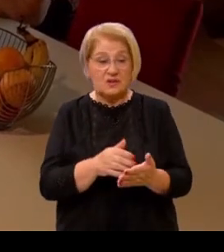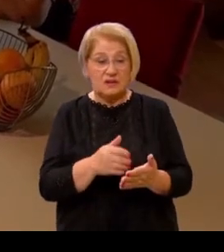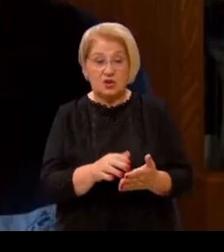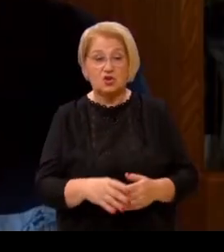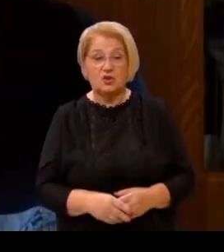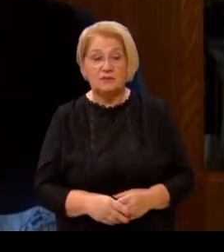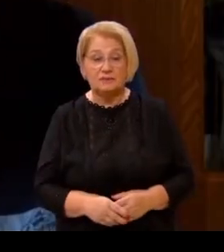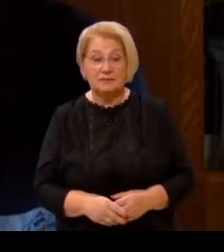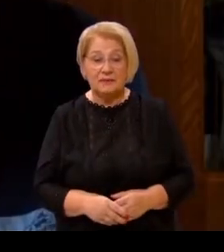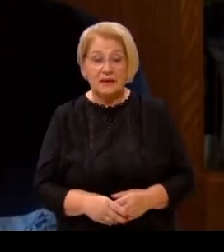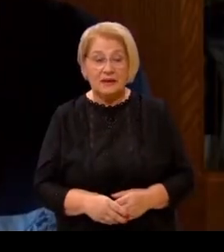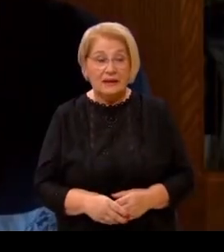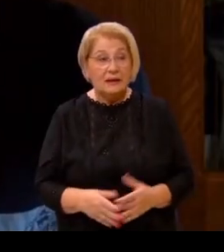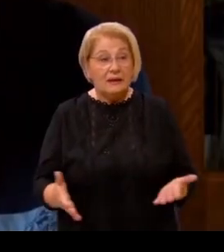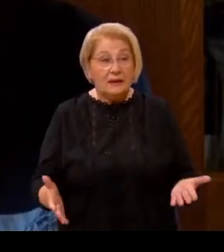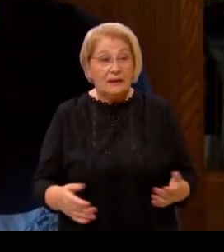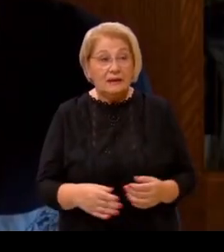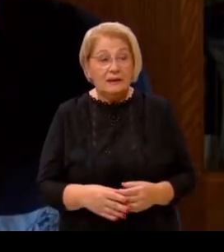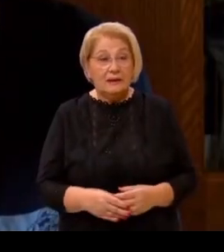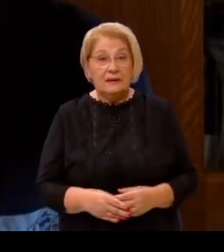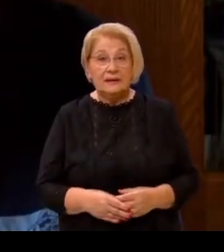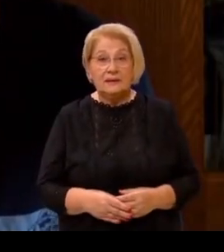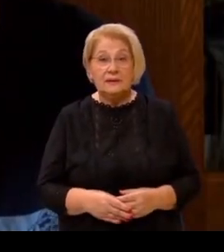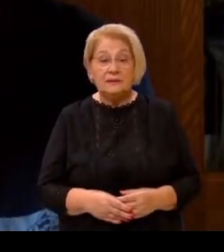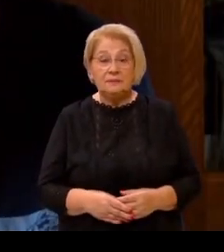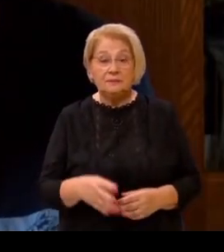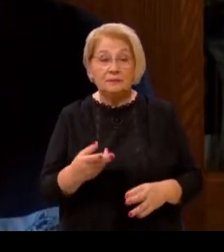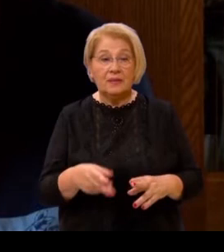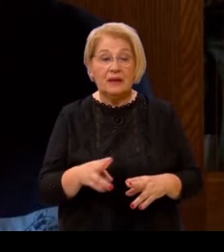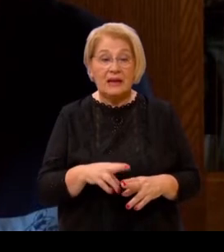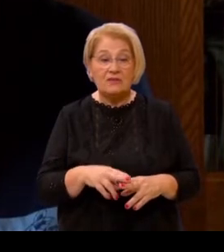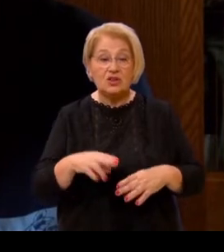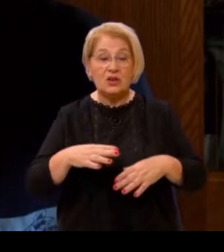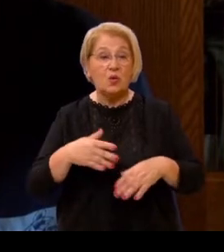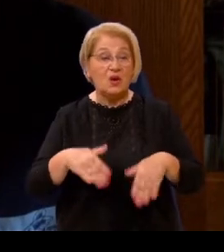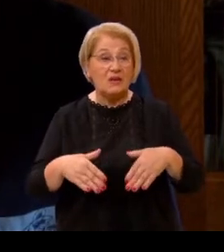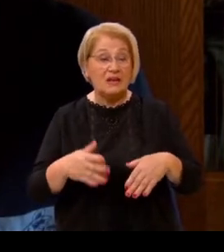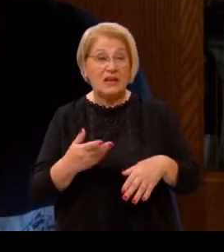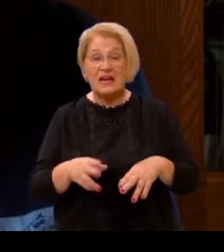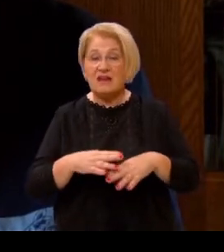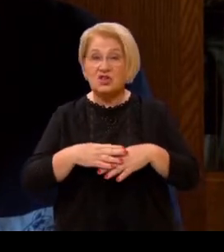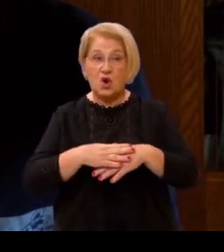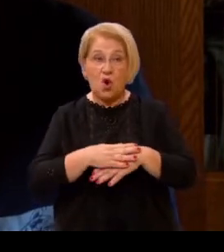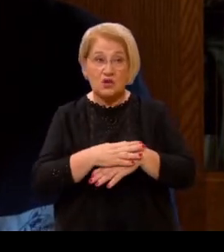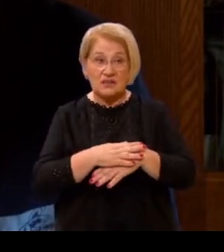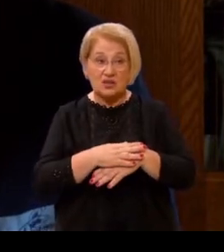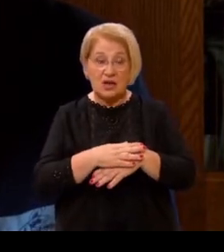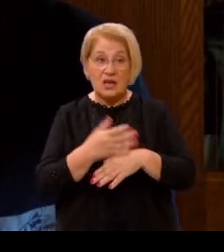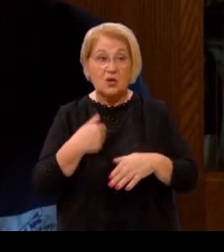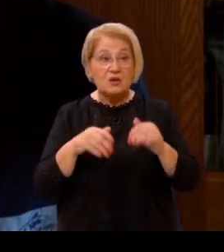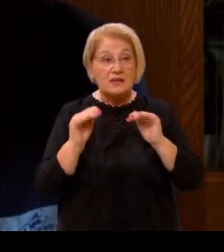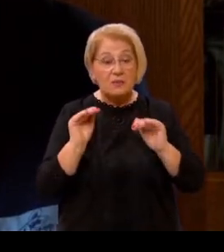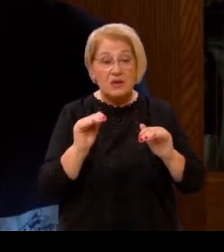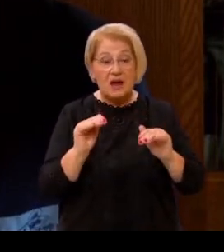I umirovljenik je taj koji najviše osjeća probleme ove koje se javljaju